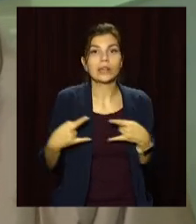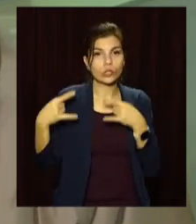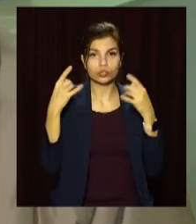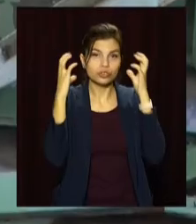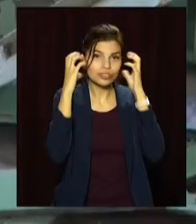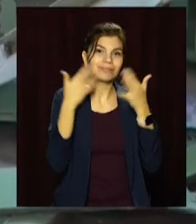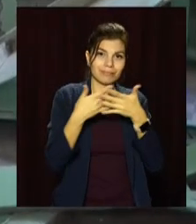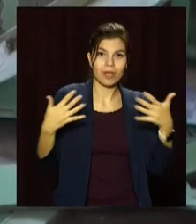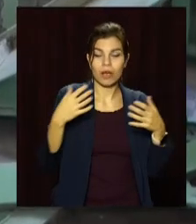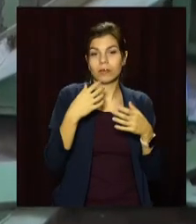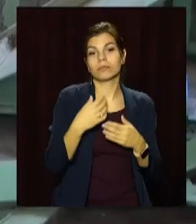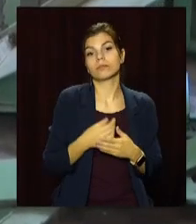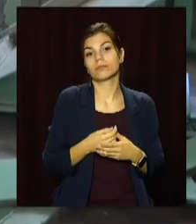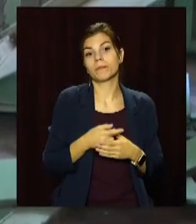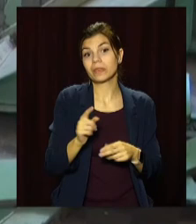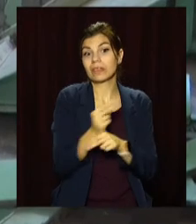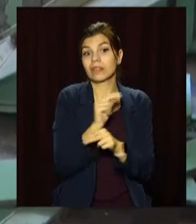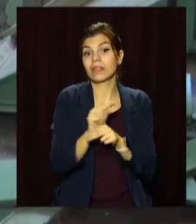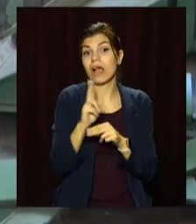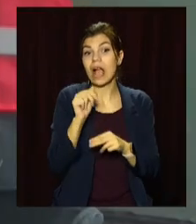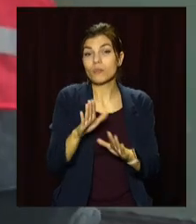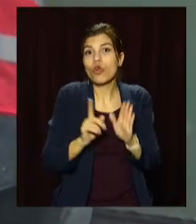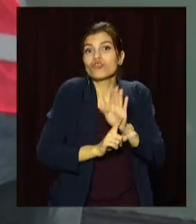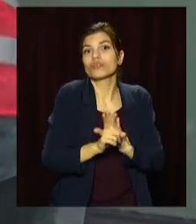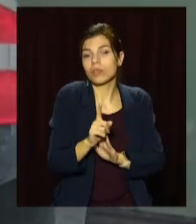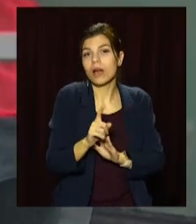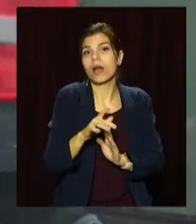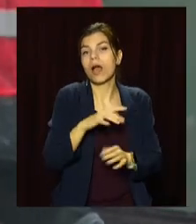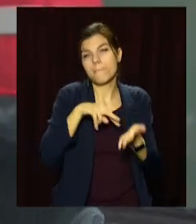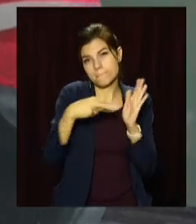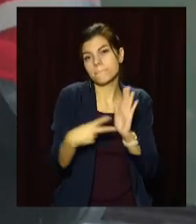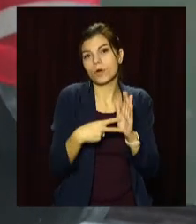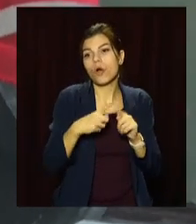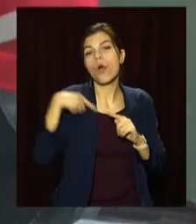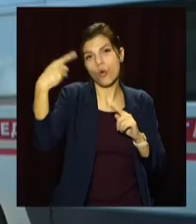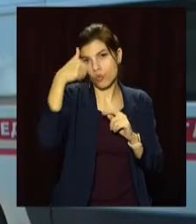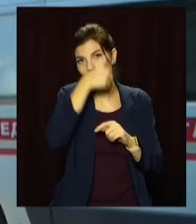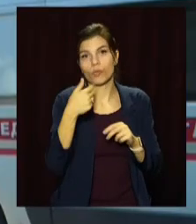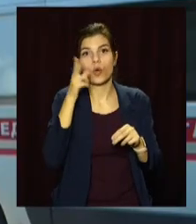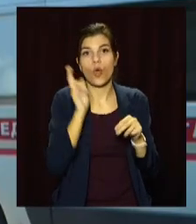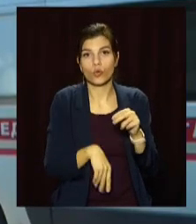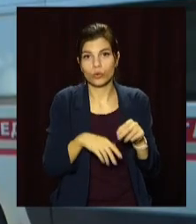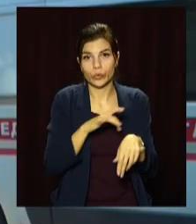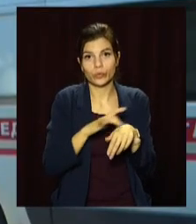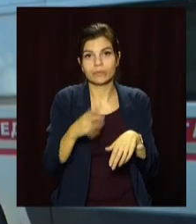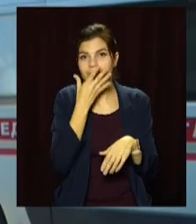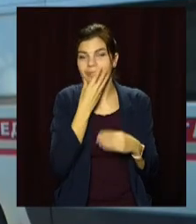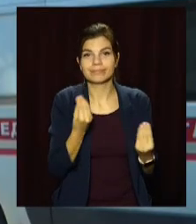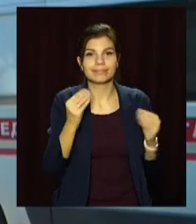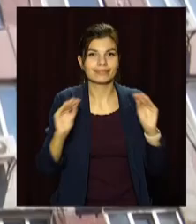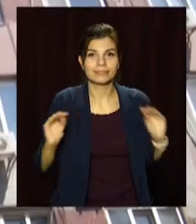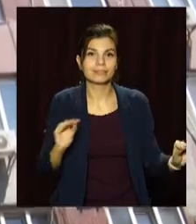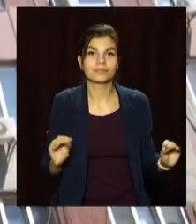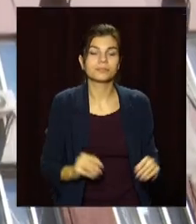обладнання. Капітальні роботи тільки стартували. Все завершити планують наступного року. Вікторія Вахрушина, Олександр